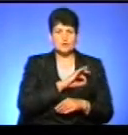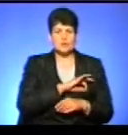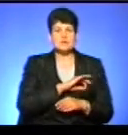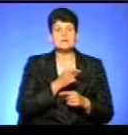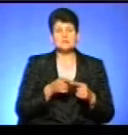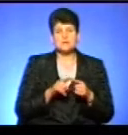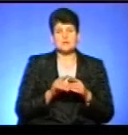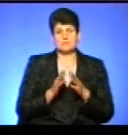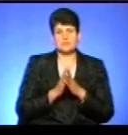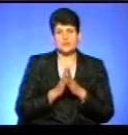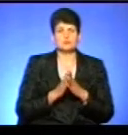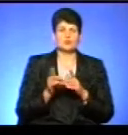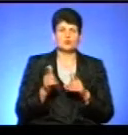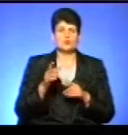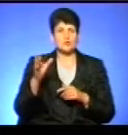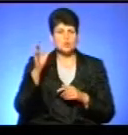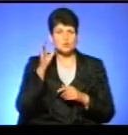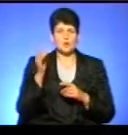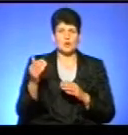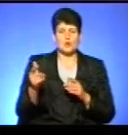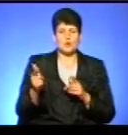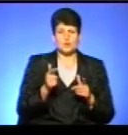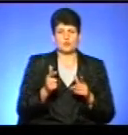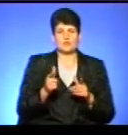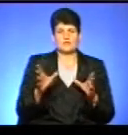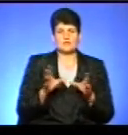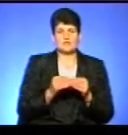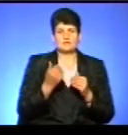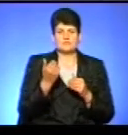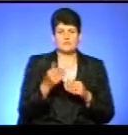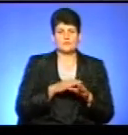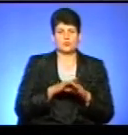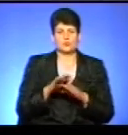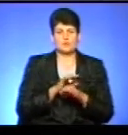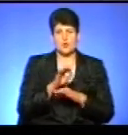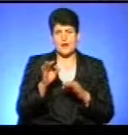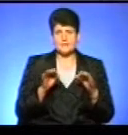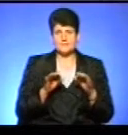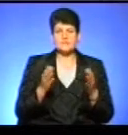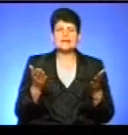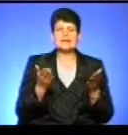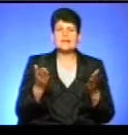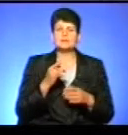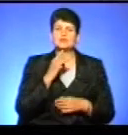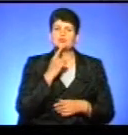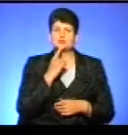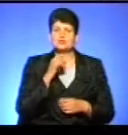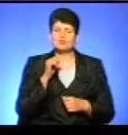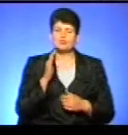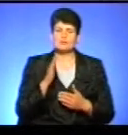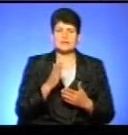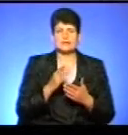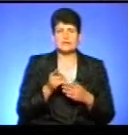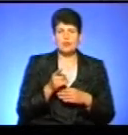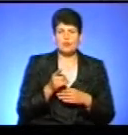принципі, до того закликаємо, ми готові вас слухати, готові дослухатися і спільно з вами реалізовувати проєкт. З якими труднощами можуть заткнутися Теренополяни та